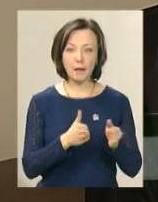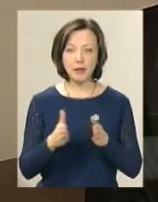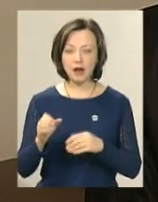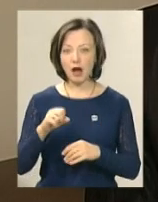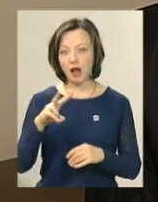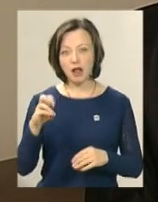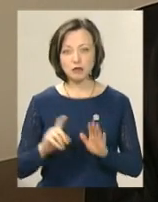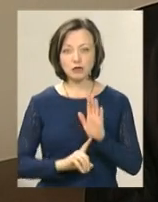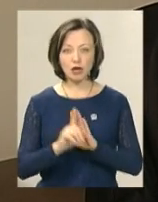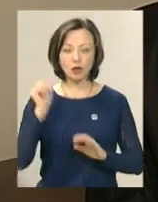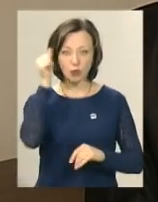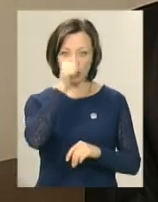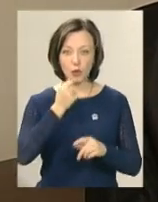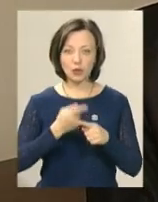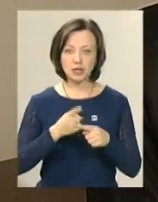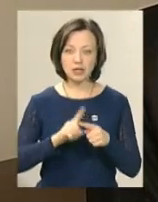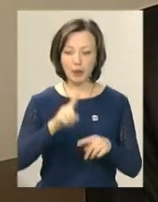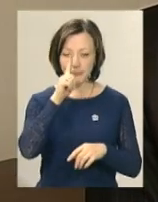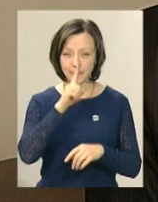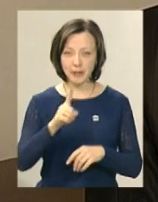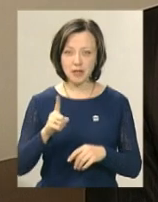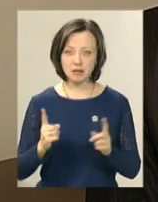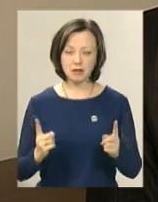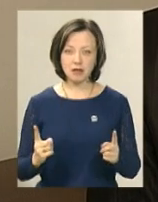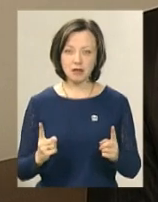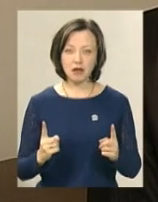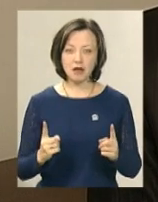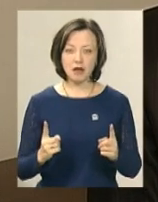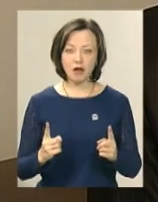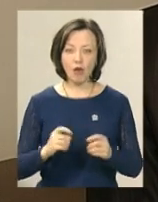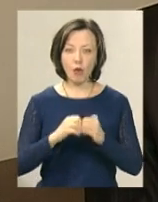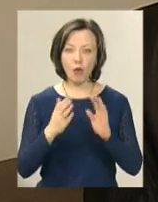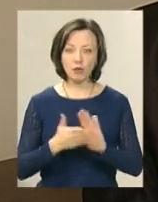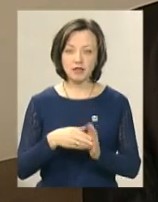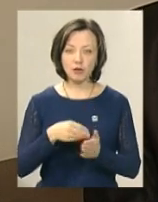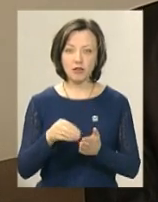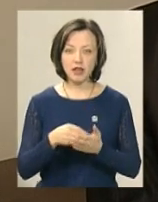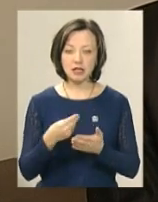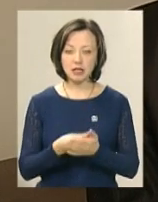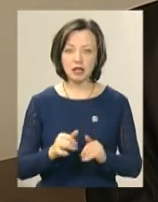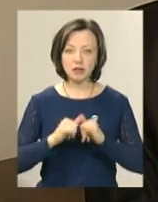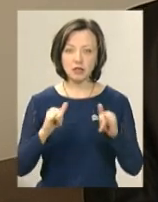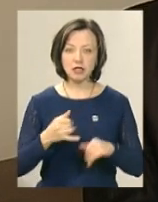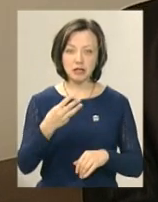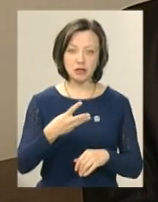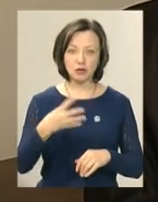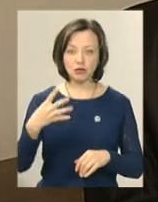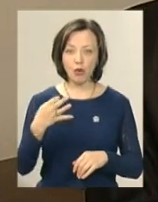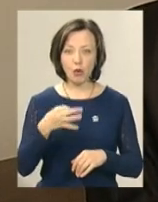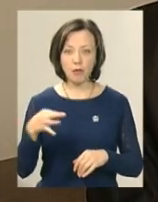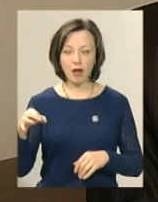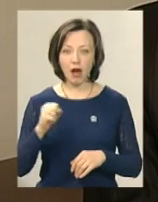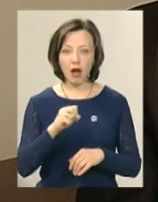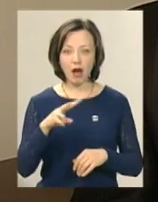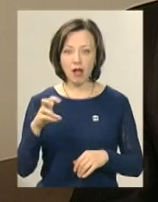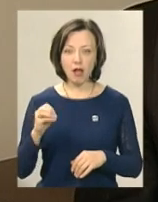початку року за цих місяць оптово-закупельна ціна збільшилася на 30-40 копійок. Але